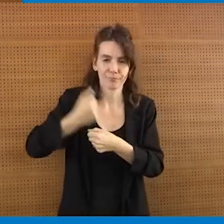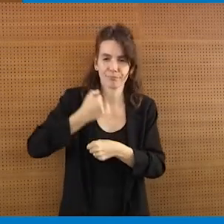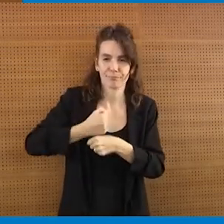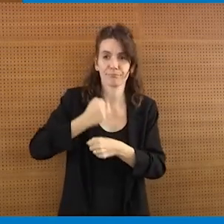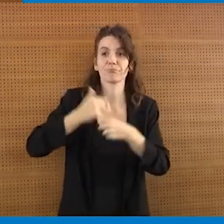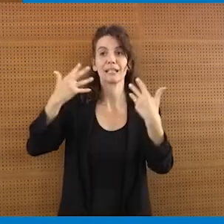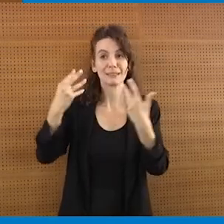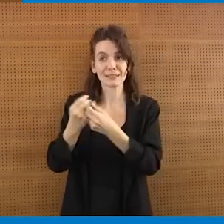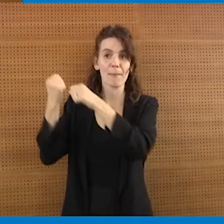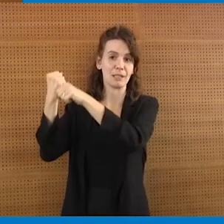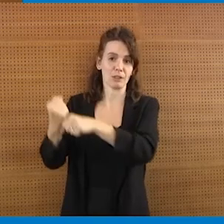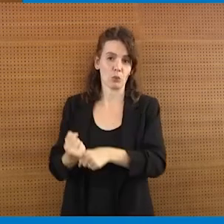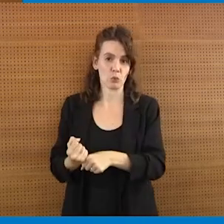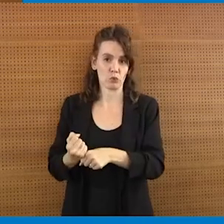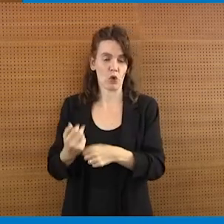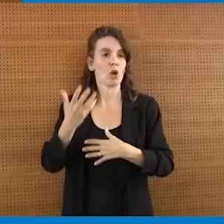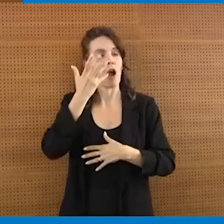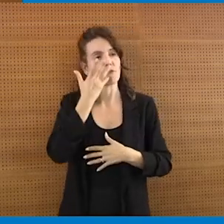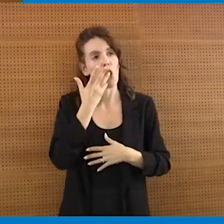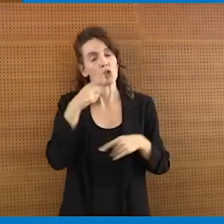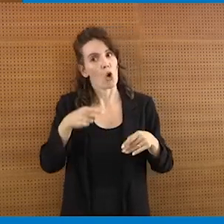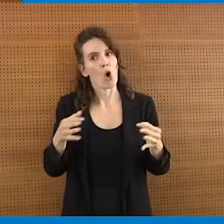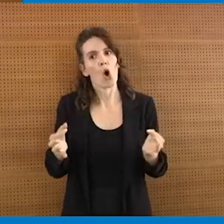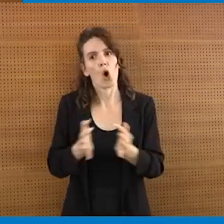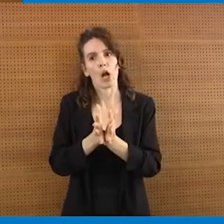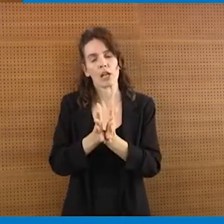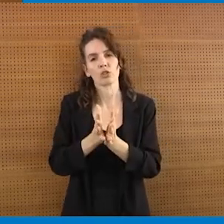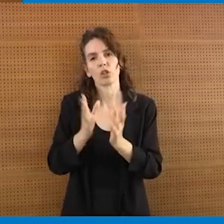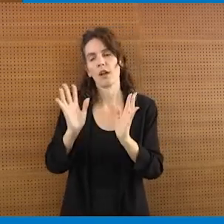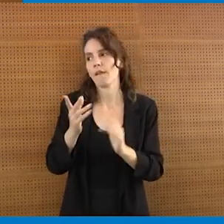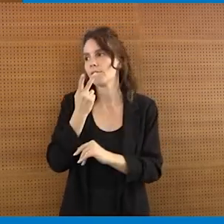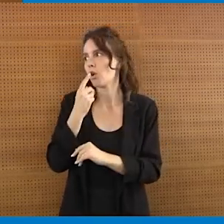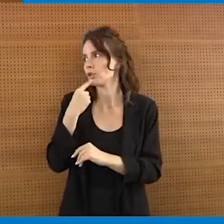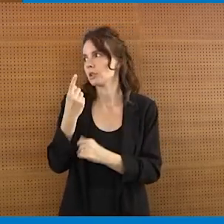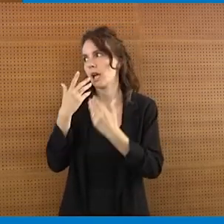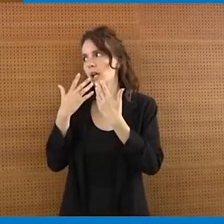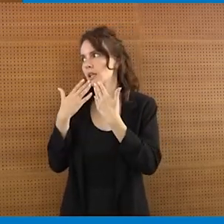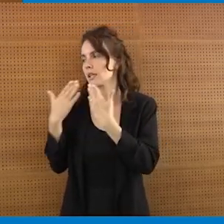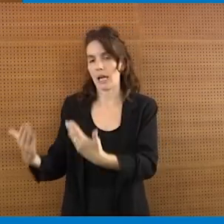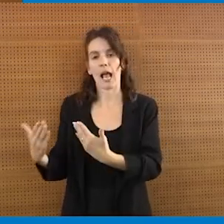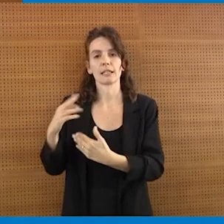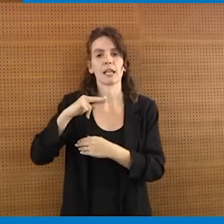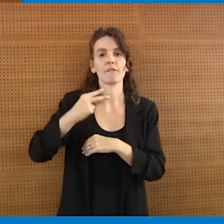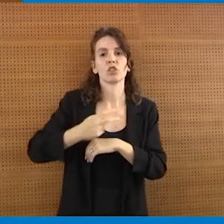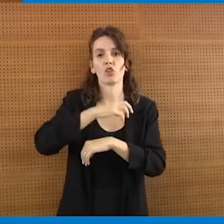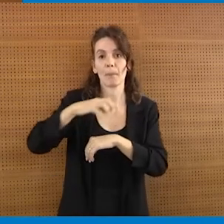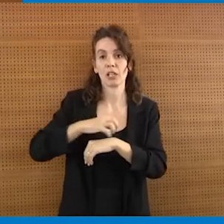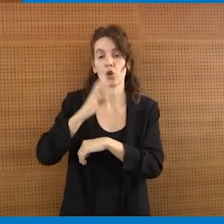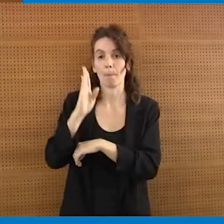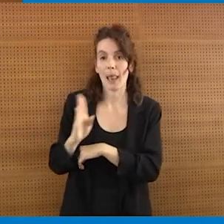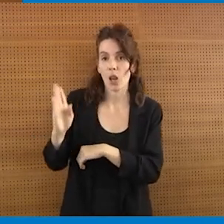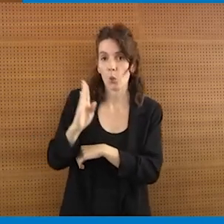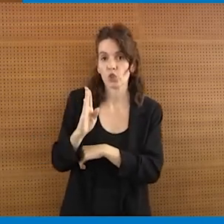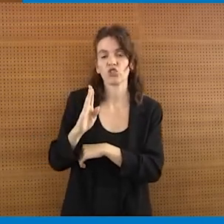questo faccio un ringraziamento non di circostanza, ho avuto modo di farlo in altre occasioni alla Vice Ministro Bellucci, alla Direzione Generale del Ministero del Lavoro